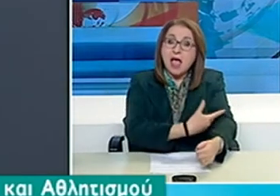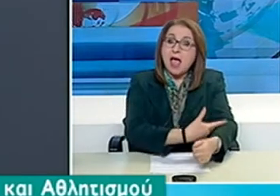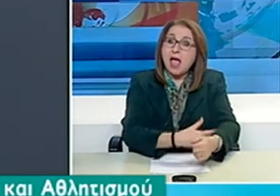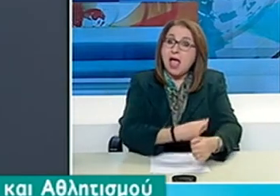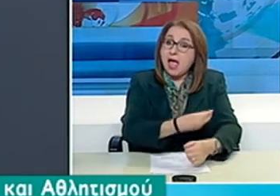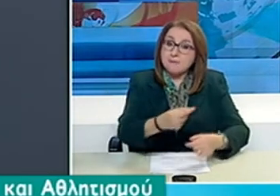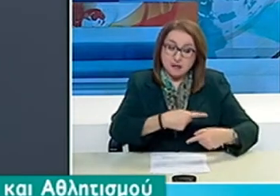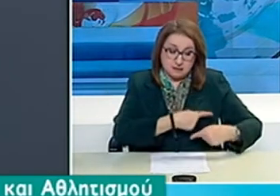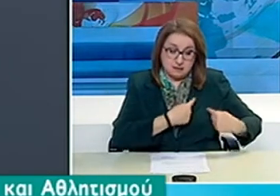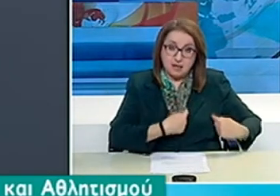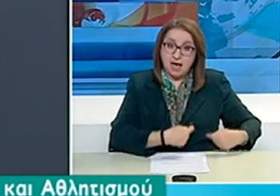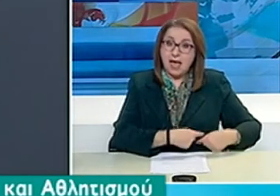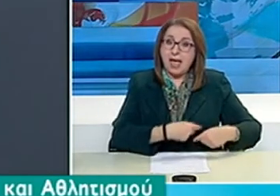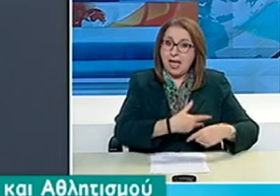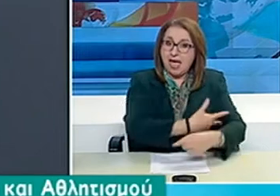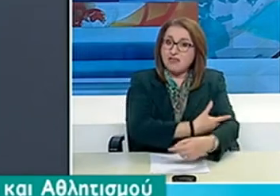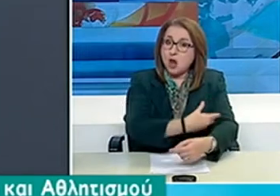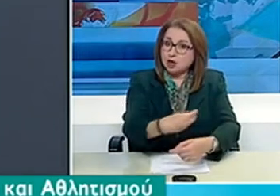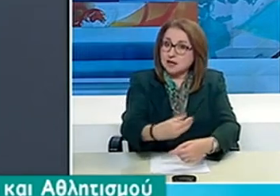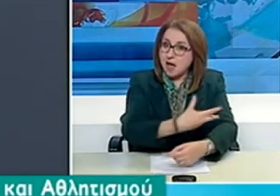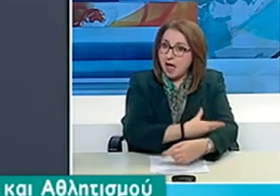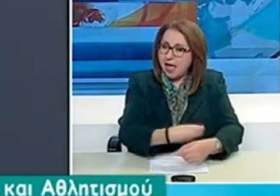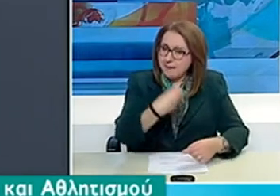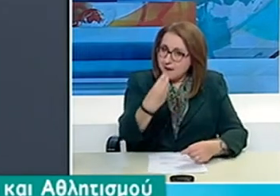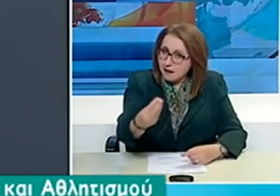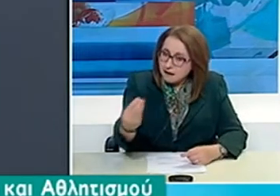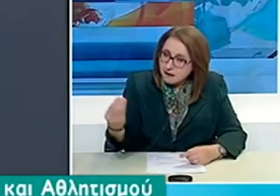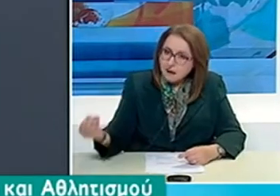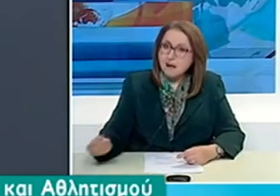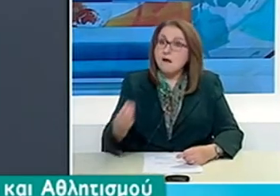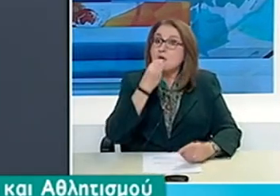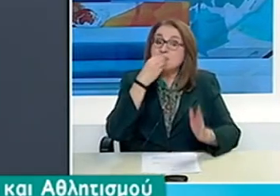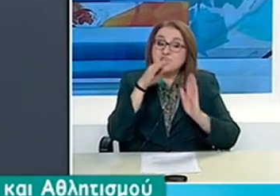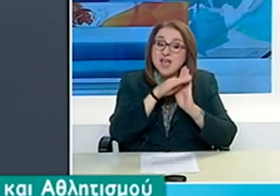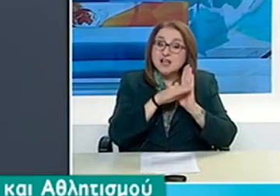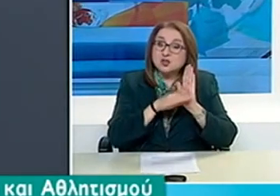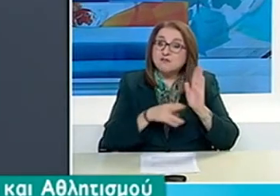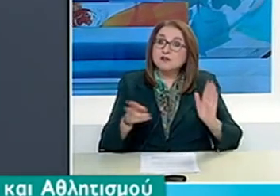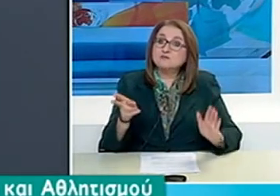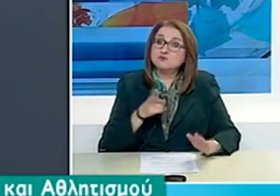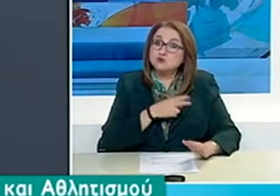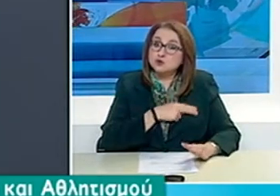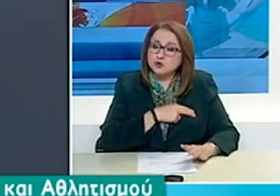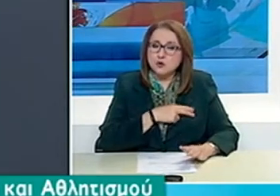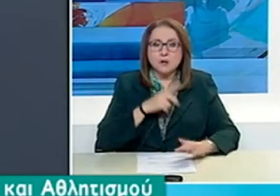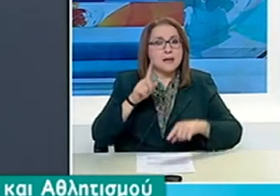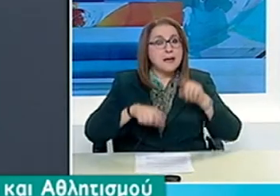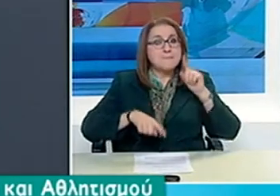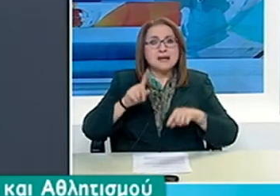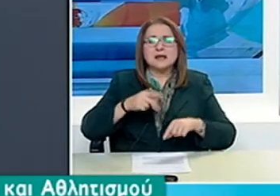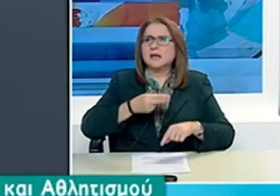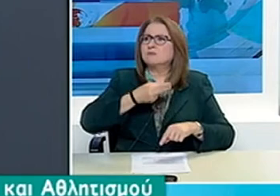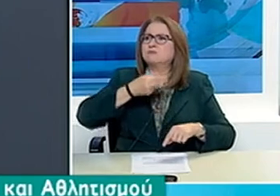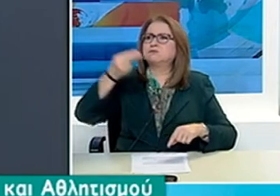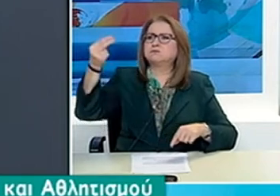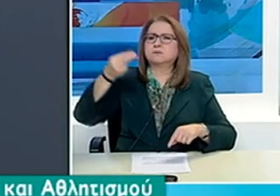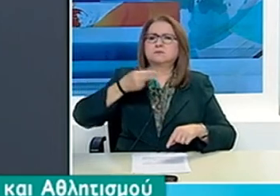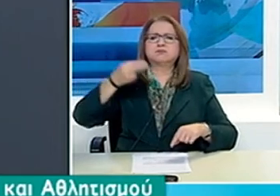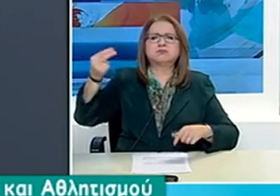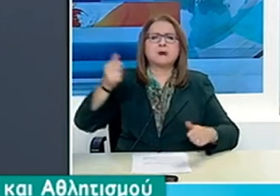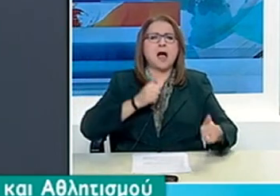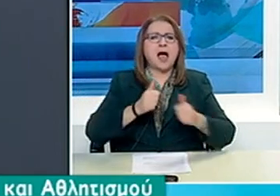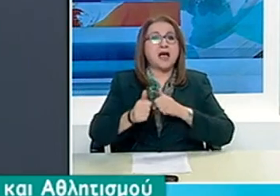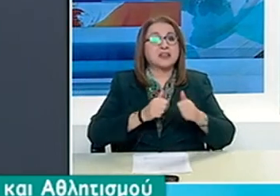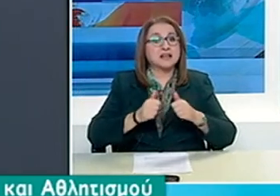πραγματοποιούμε στις αθλητικές μας εγκαταστάσεις όλη την Ελλάδα. Προχωρήσαμε και να πούμε παραπέρα. Μεγάλα ονόματα του αθλητισμού παρέχουν ακόμα και σήμερα σε